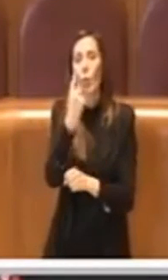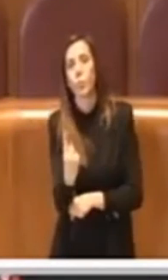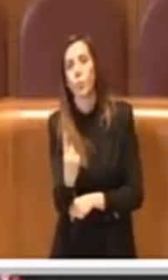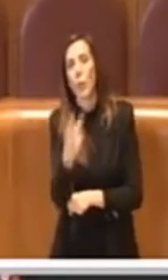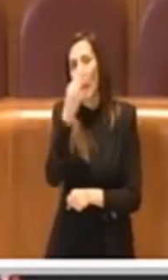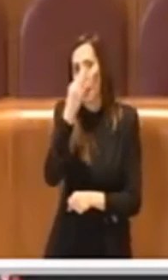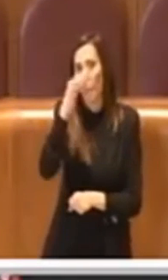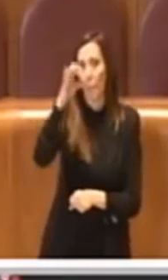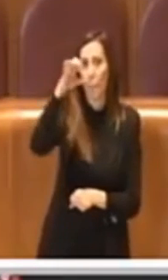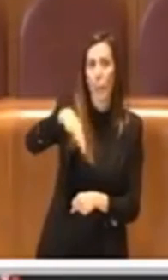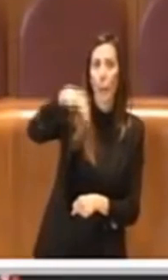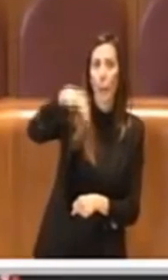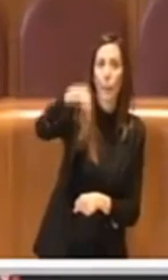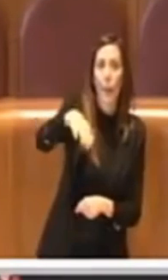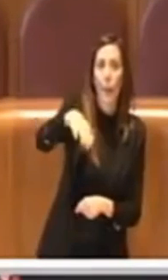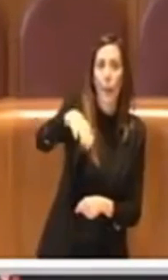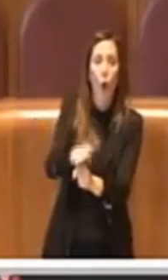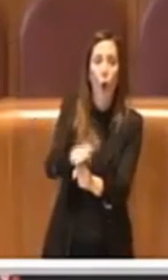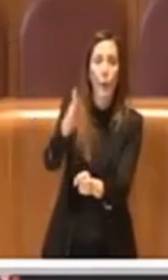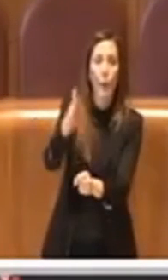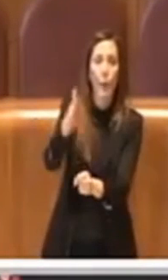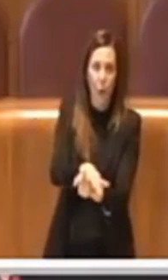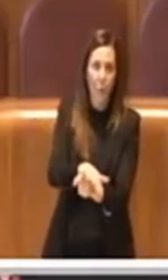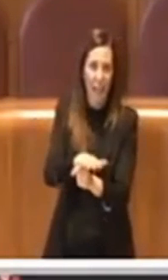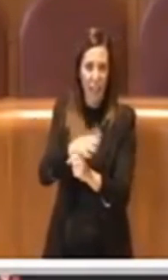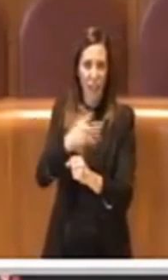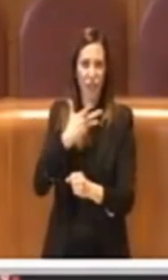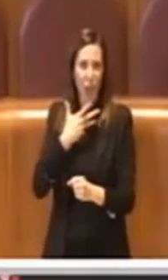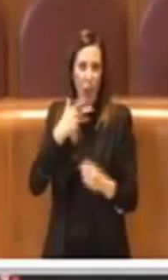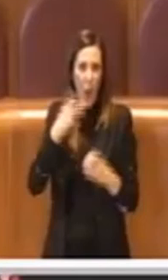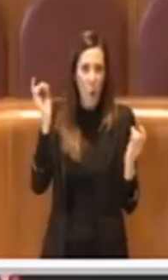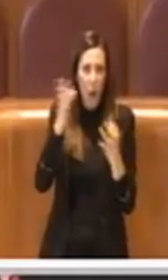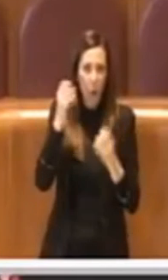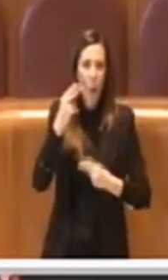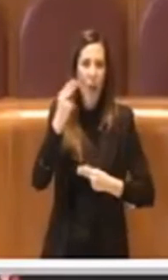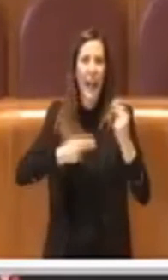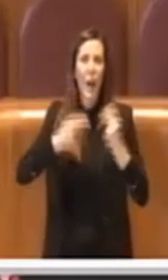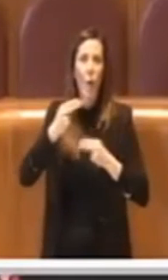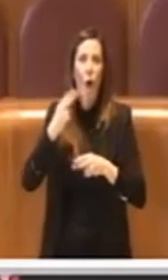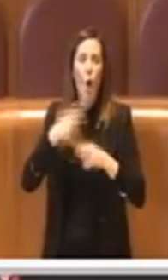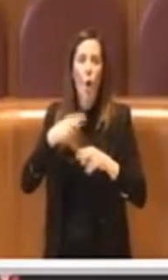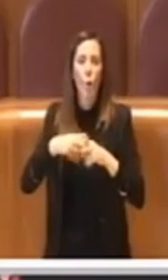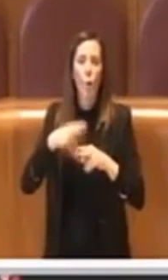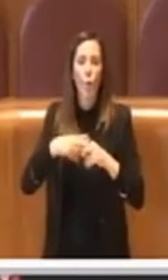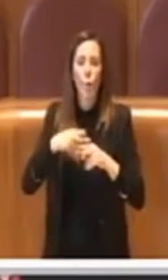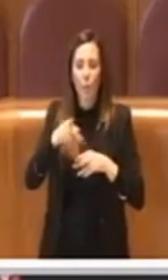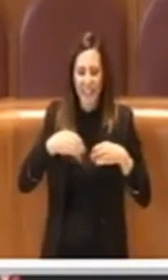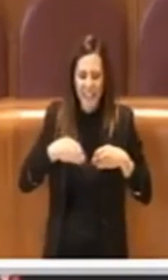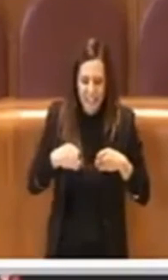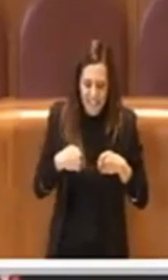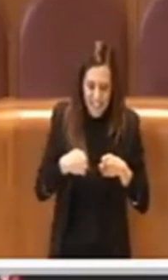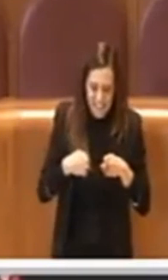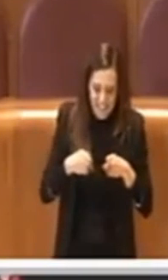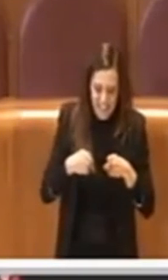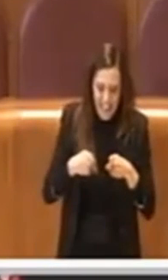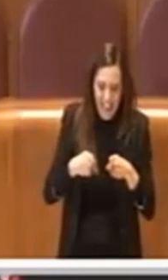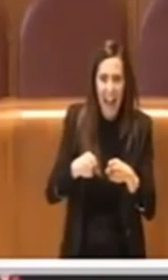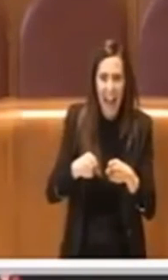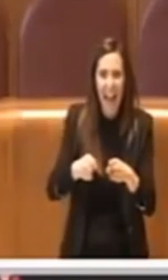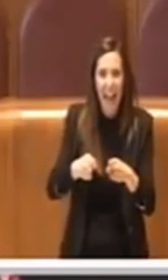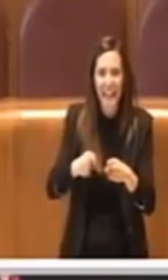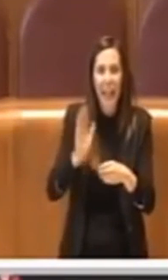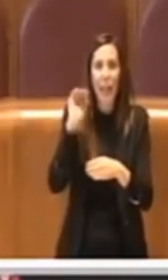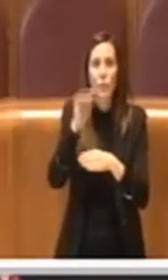aspetto in particolare c'è qualcuno che ha calcolato che Roma ha una totale di strade che supera la distanza